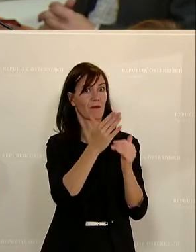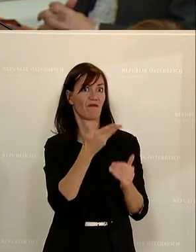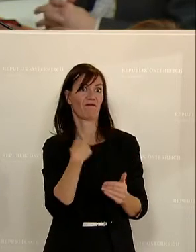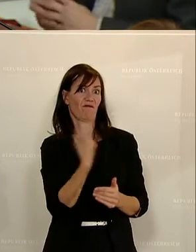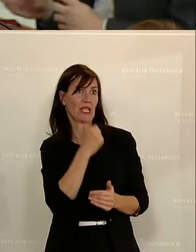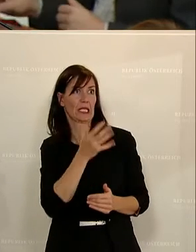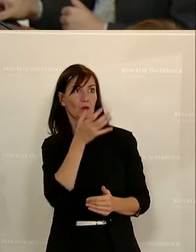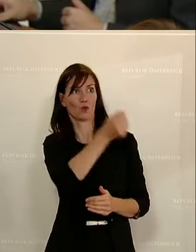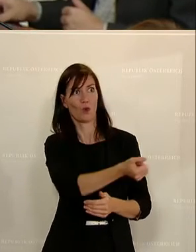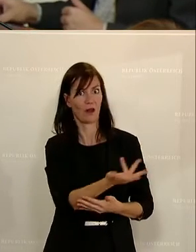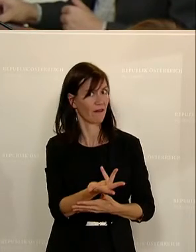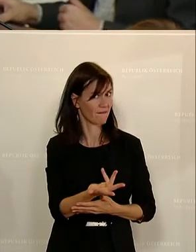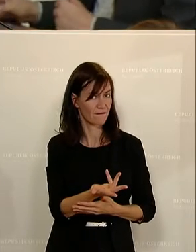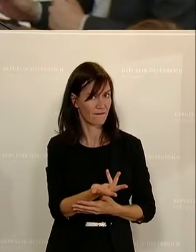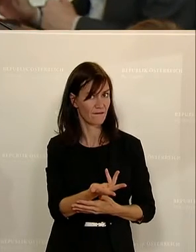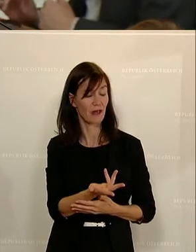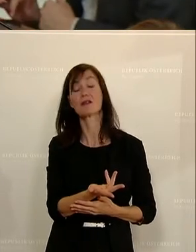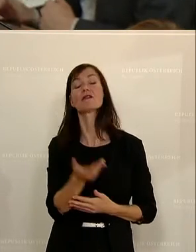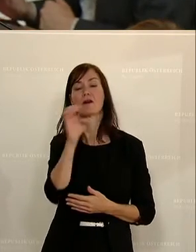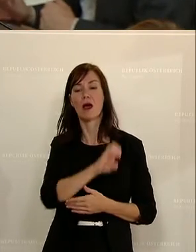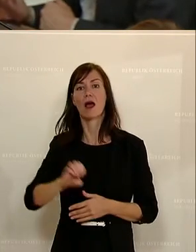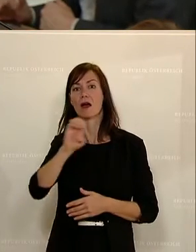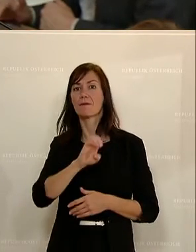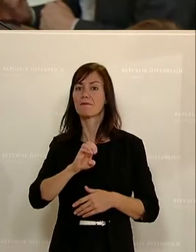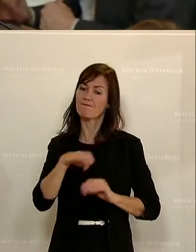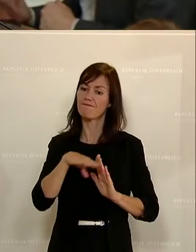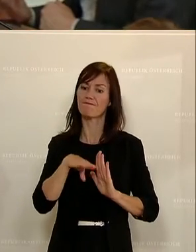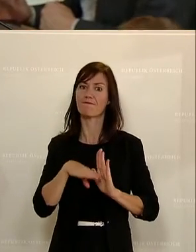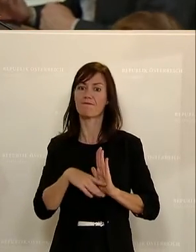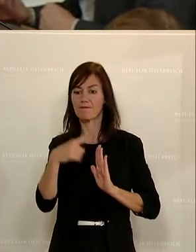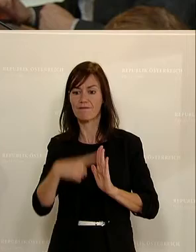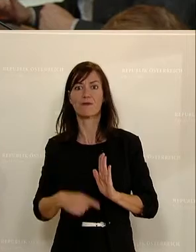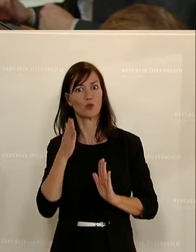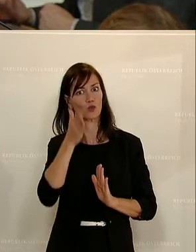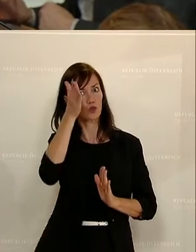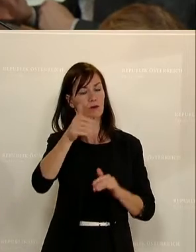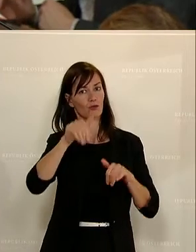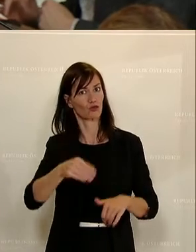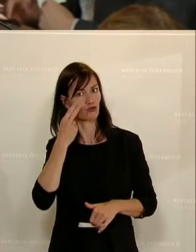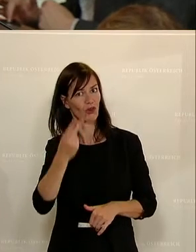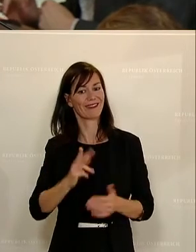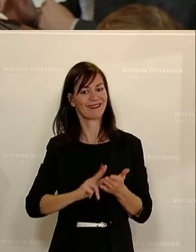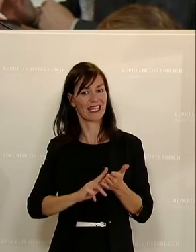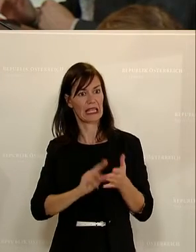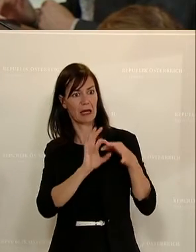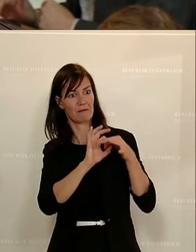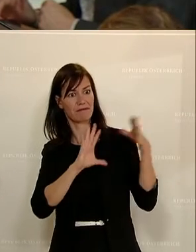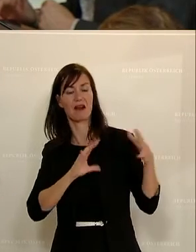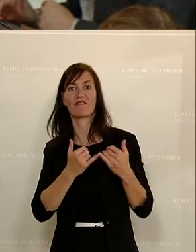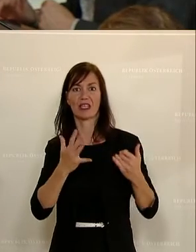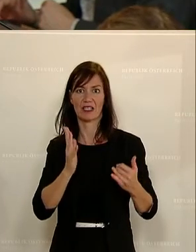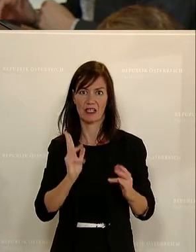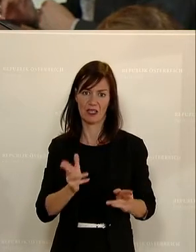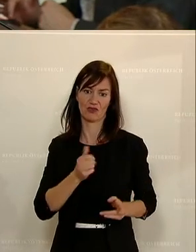sein und insbesondere das im europäischen Regelregime, darauf zu schauen, wie wir eine digitale Souveränität Europas